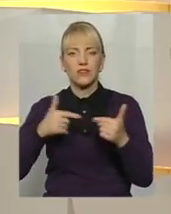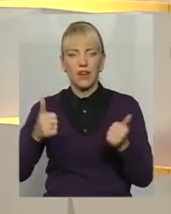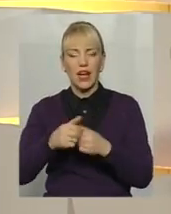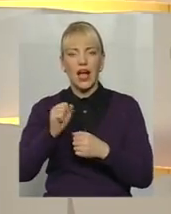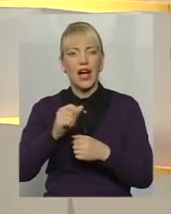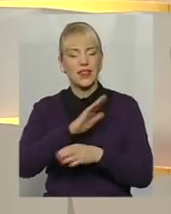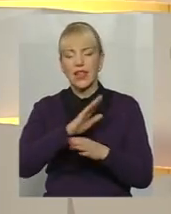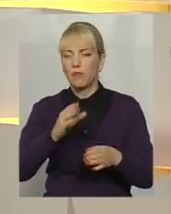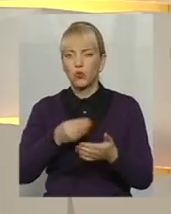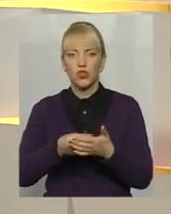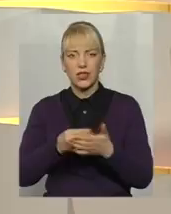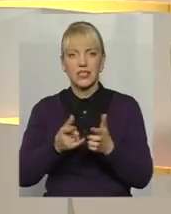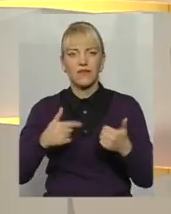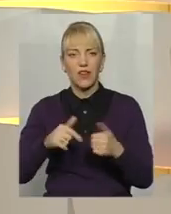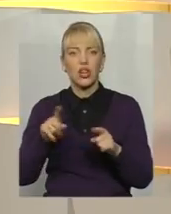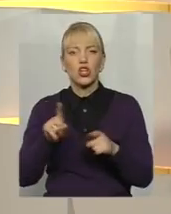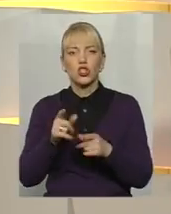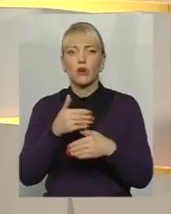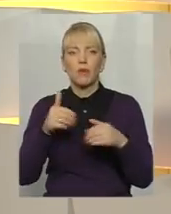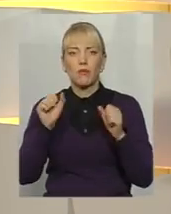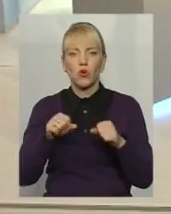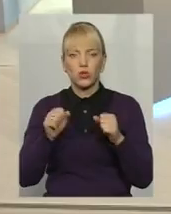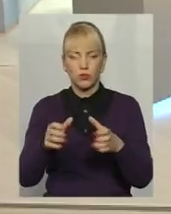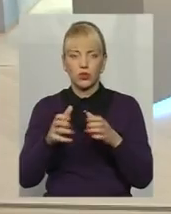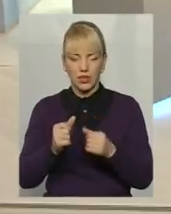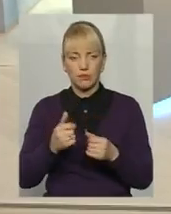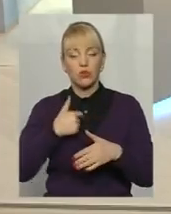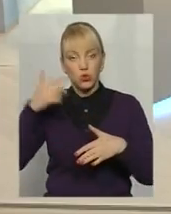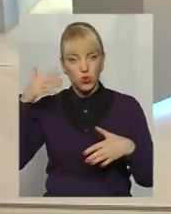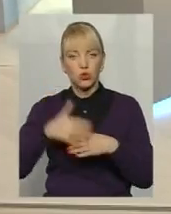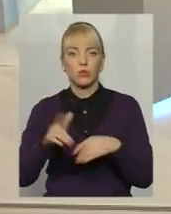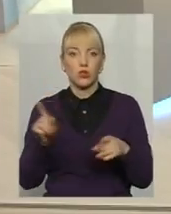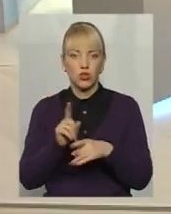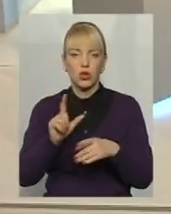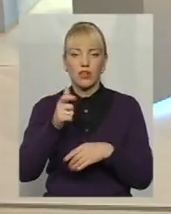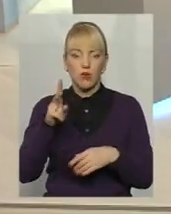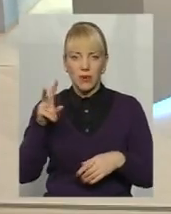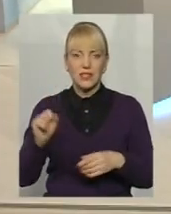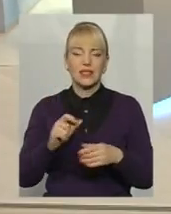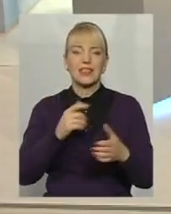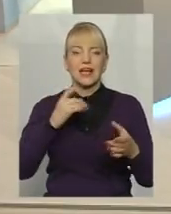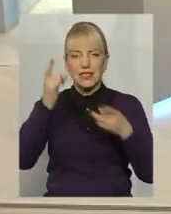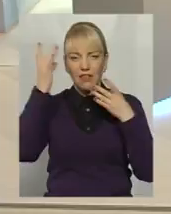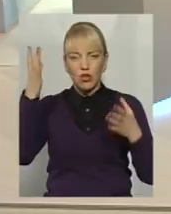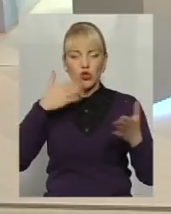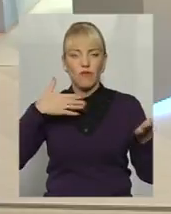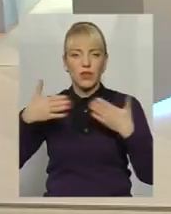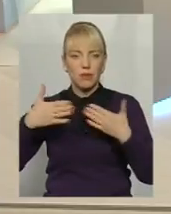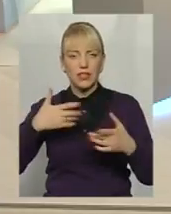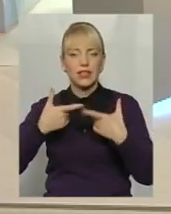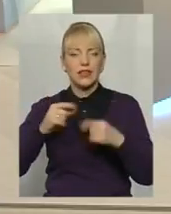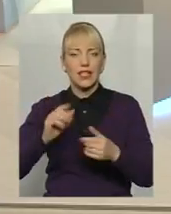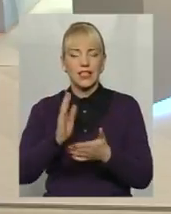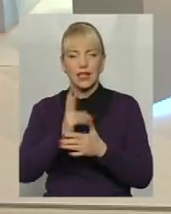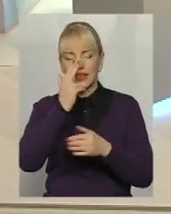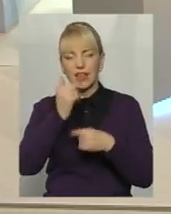А в небюджетній сфері що ми можемо отримати? Зрозуміло, європейський цивілізований підхід, де є